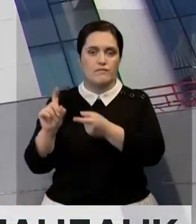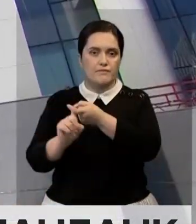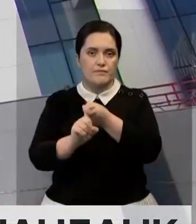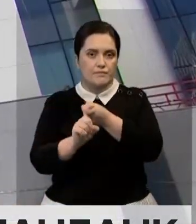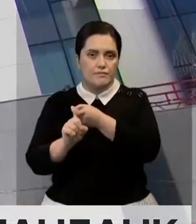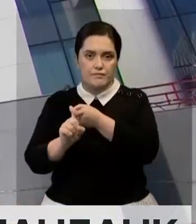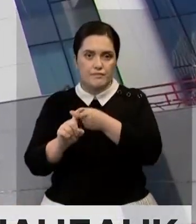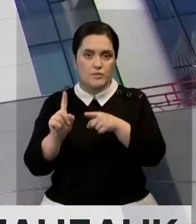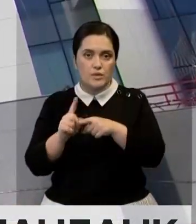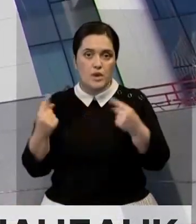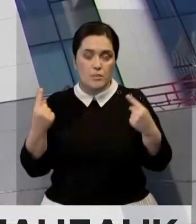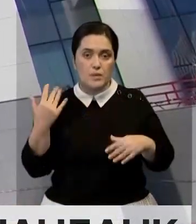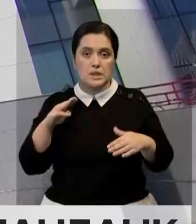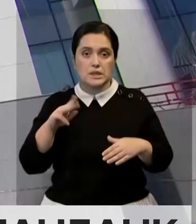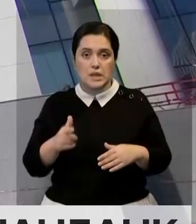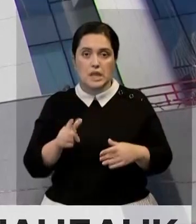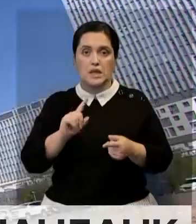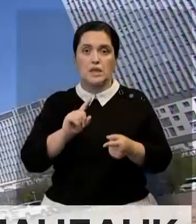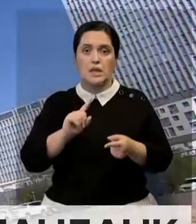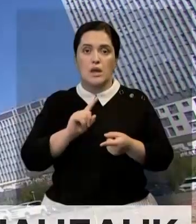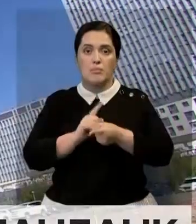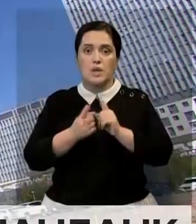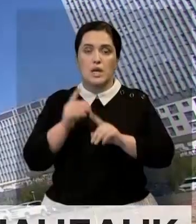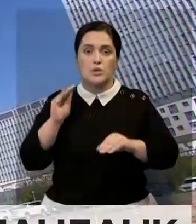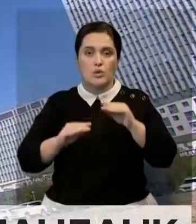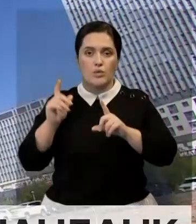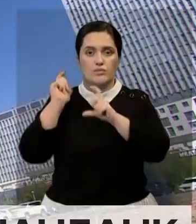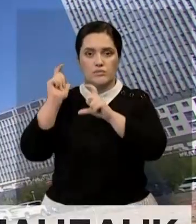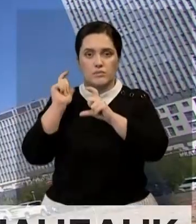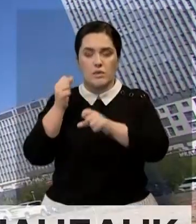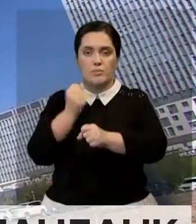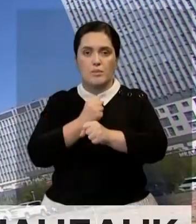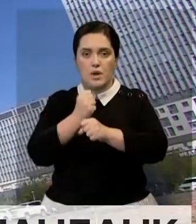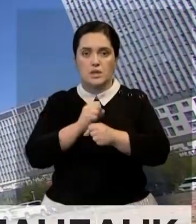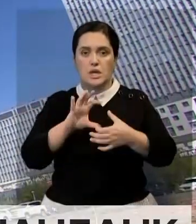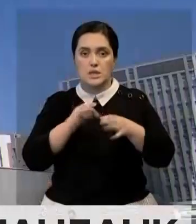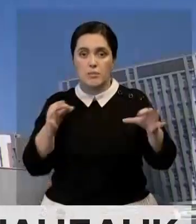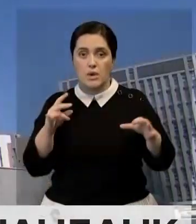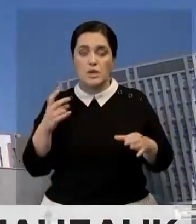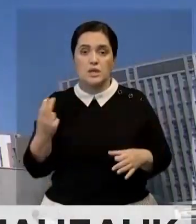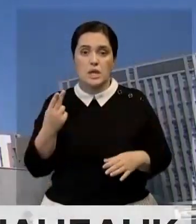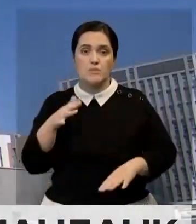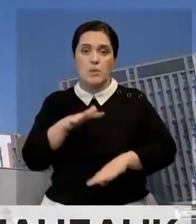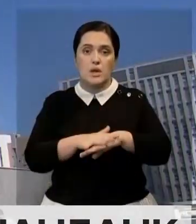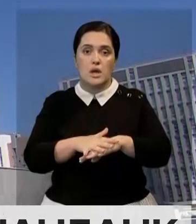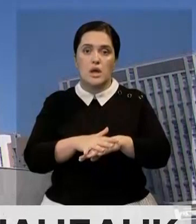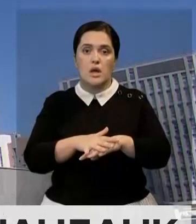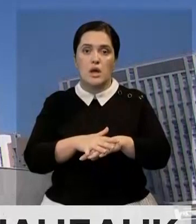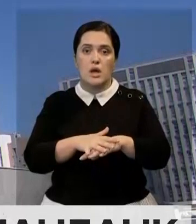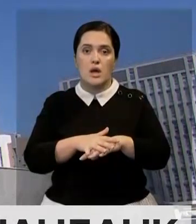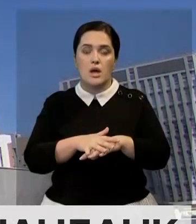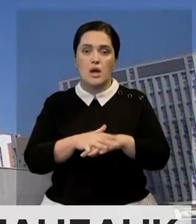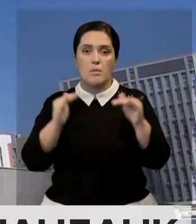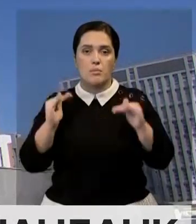фоне высокой внешней инфляции, ослабления тенге и перестройки логистических и производственных цепочек. По данным Нацбанка, инфляция